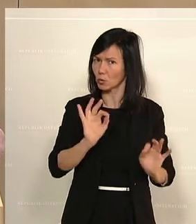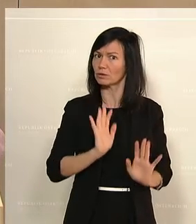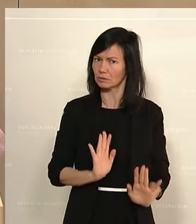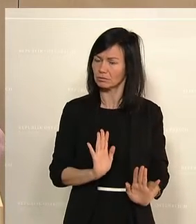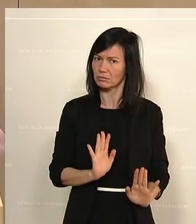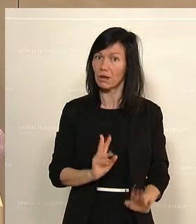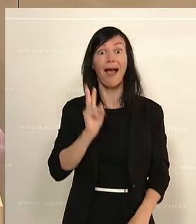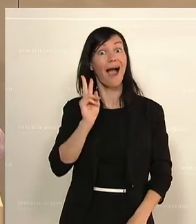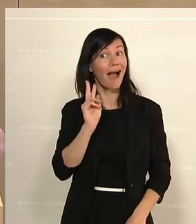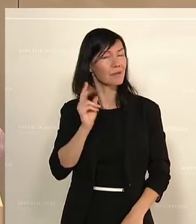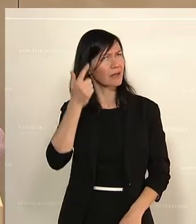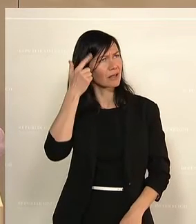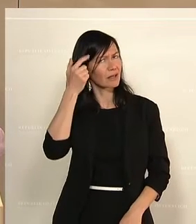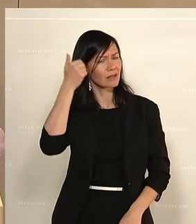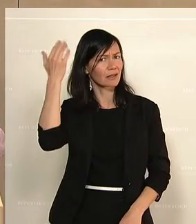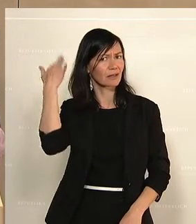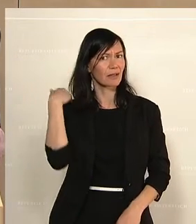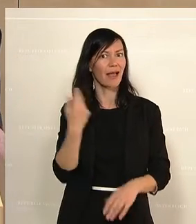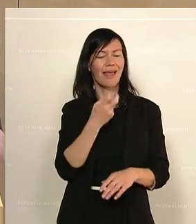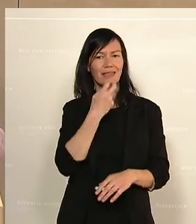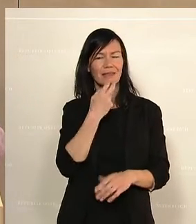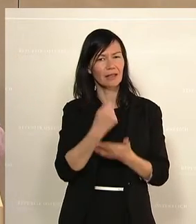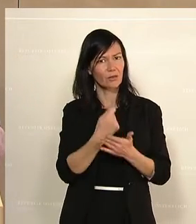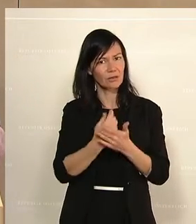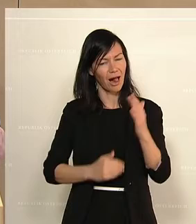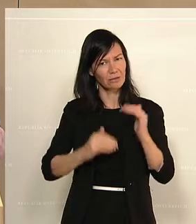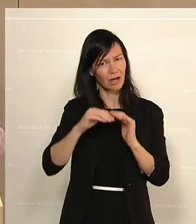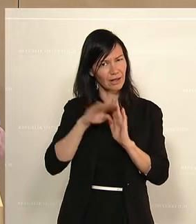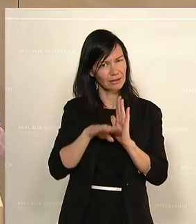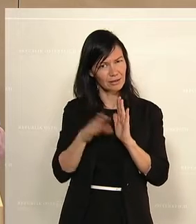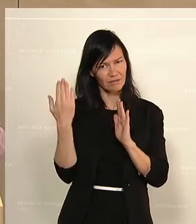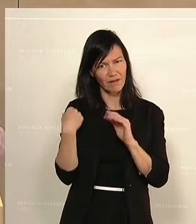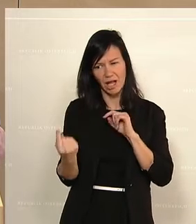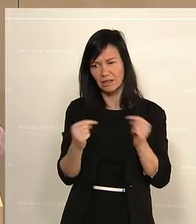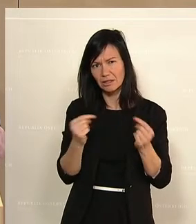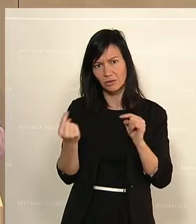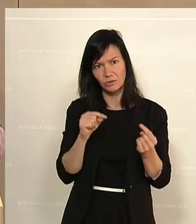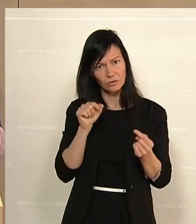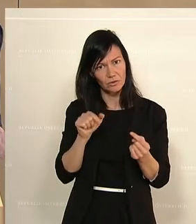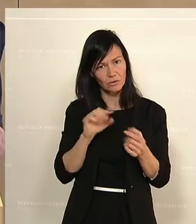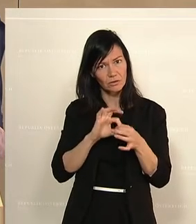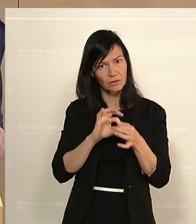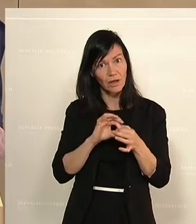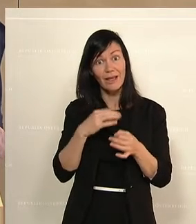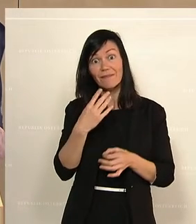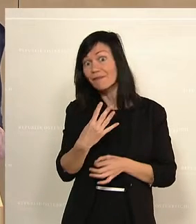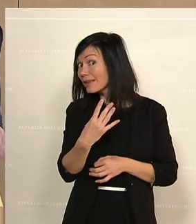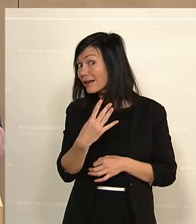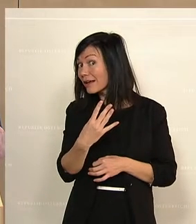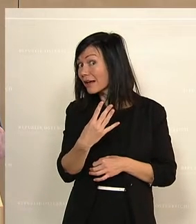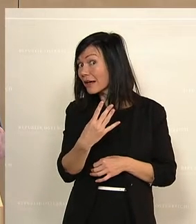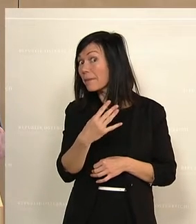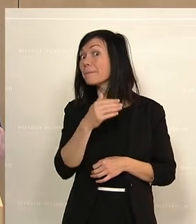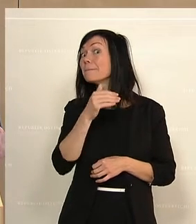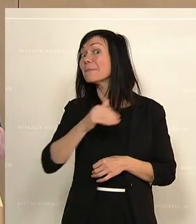Diskussion zurückerinnern zum Energiekostenausgleichsgesetz, da verschicken wir vier Millionen Gutscheine jetzt